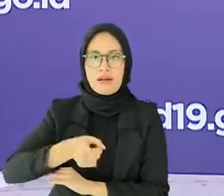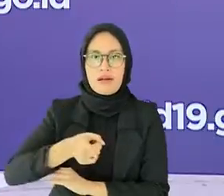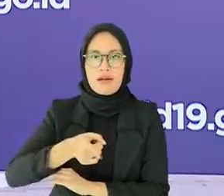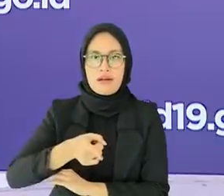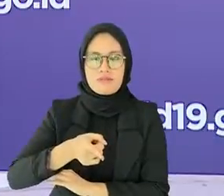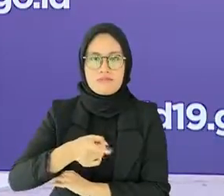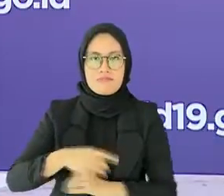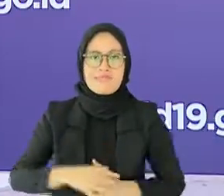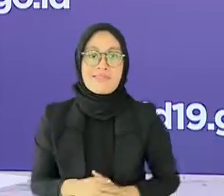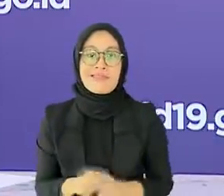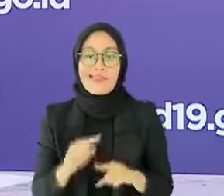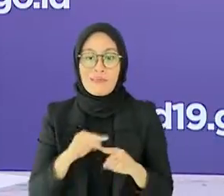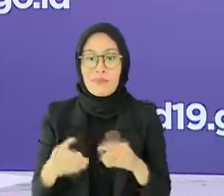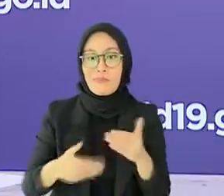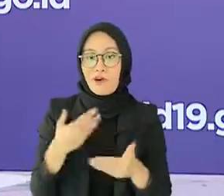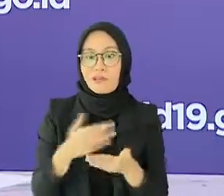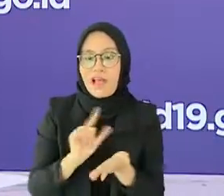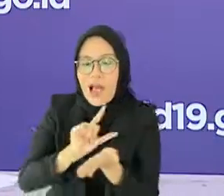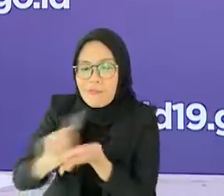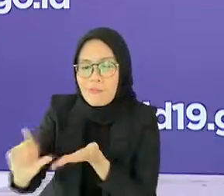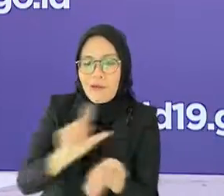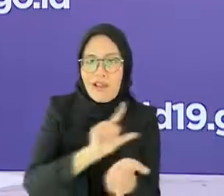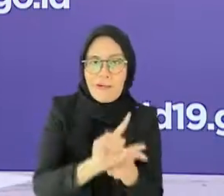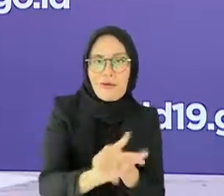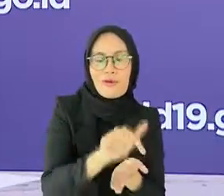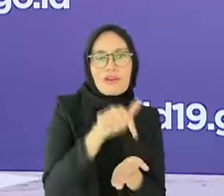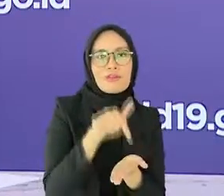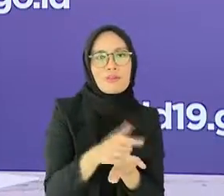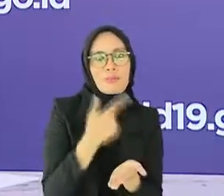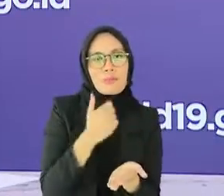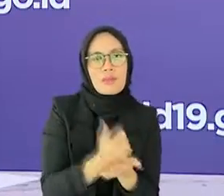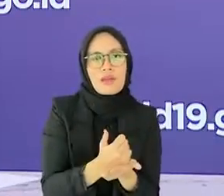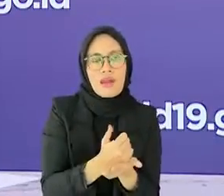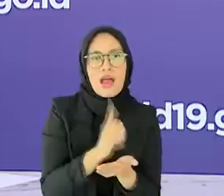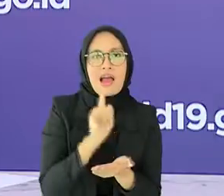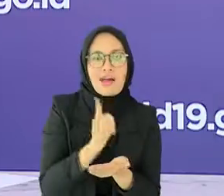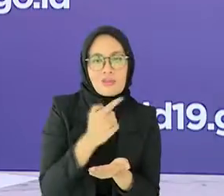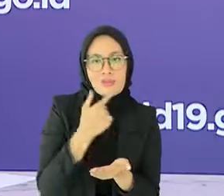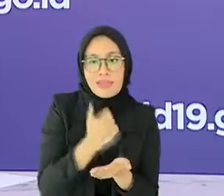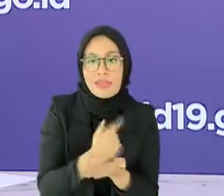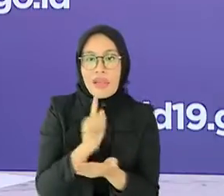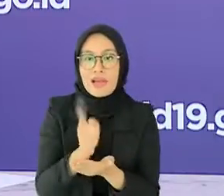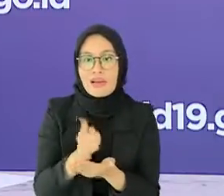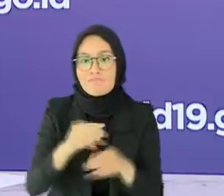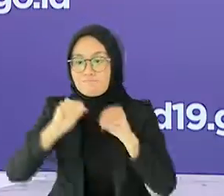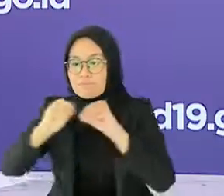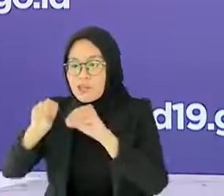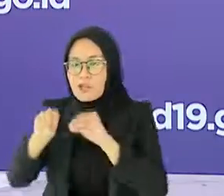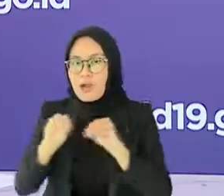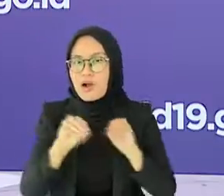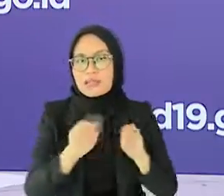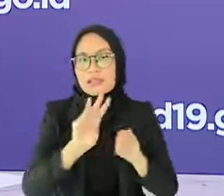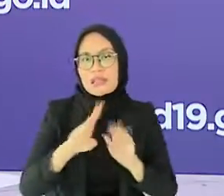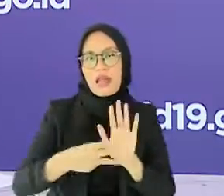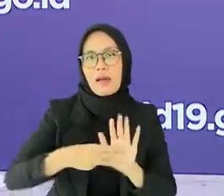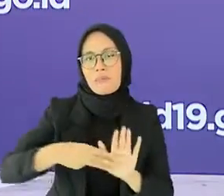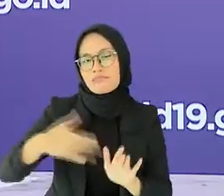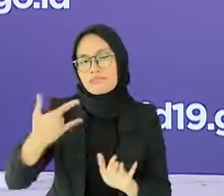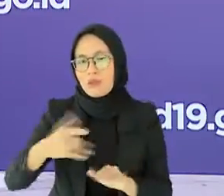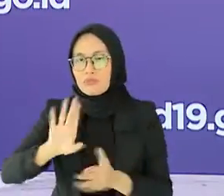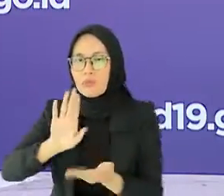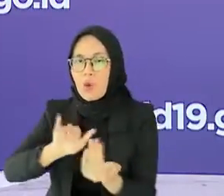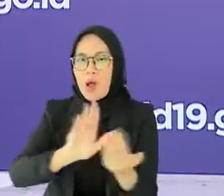pelaporan kinerjanya masih terpusat pada kegiatan edukasi dan sosialisasi 3M. Kegiatan pembubaran